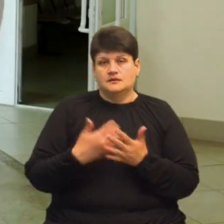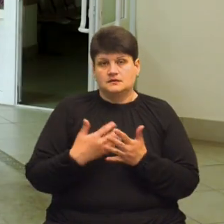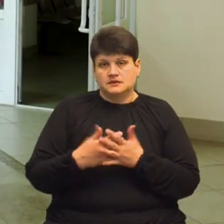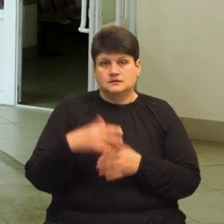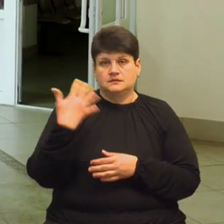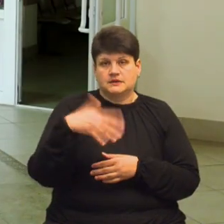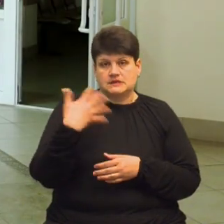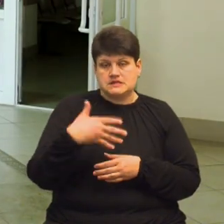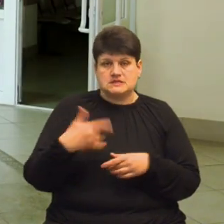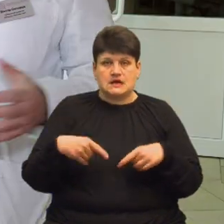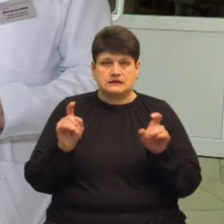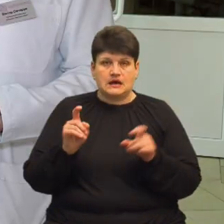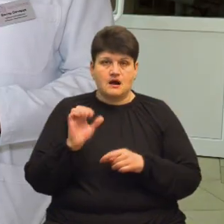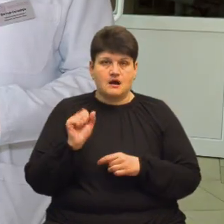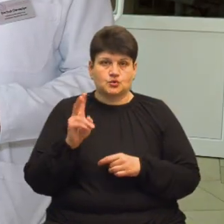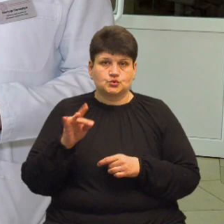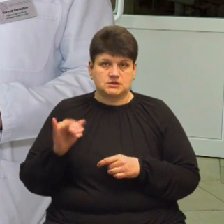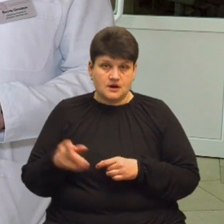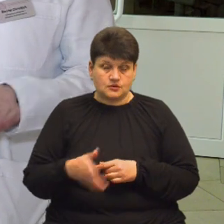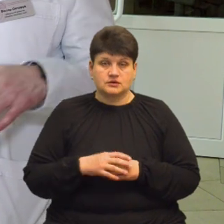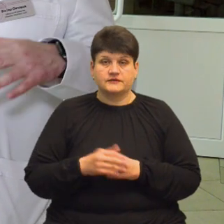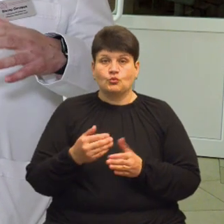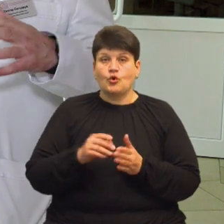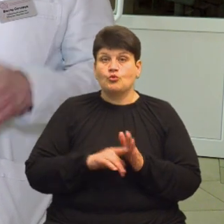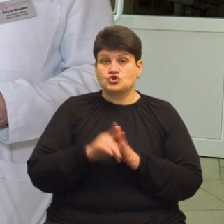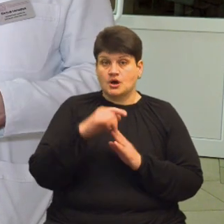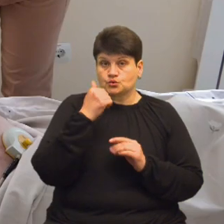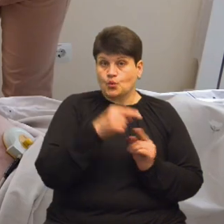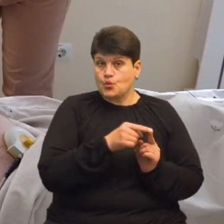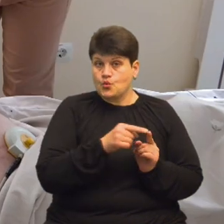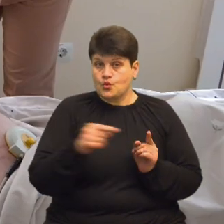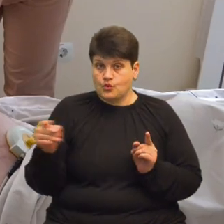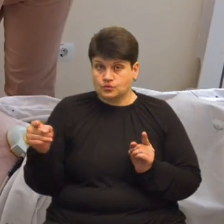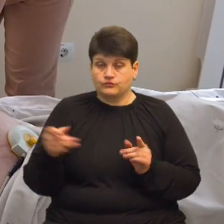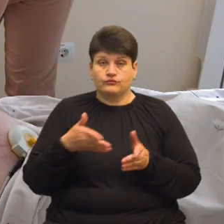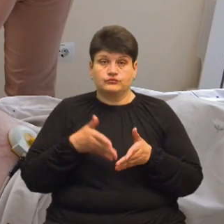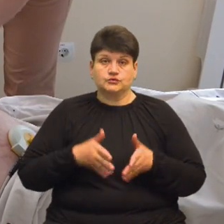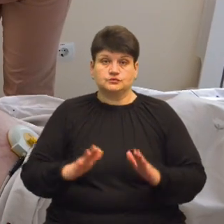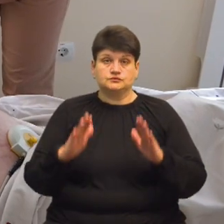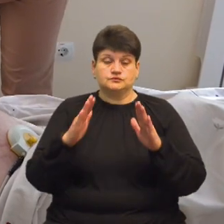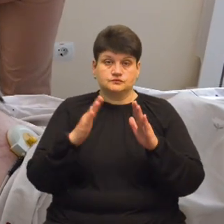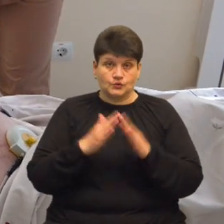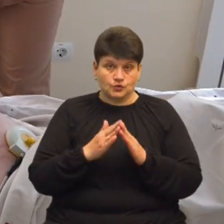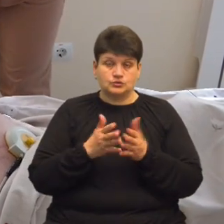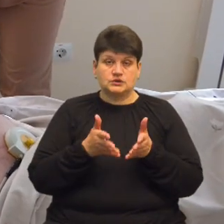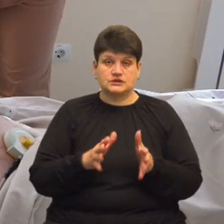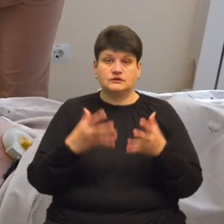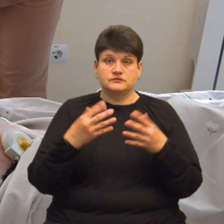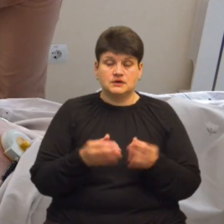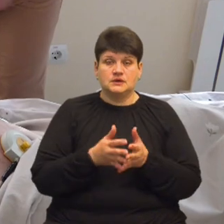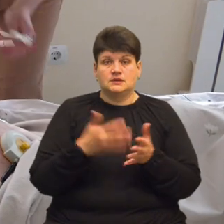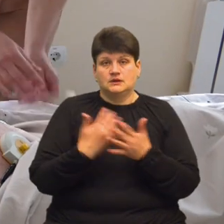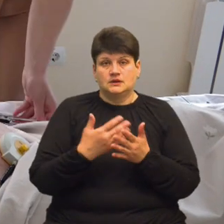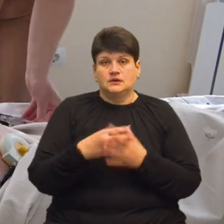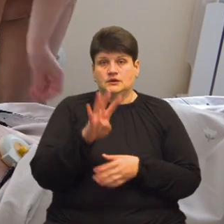медзакладу Віктор Овчарук. Від початку року, каже Віктор Овчарук, в перинатальному центрі «Мати і дитина» народилися близько 400